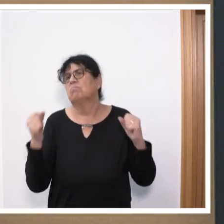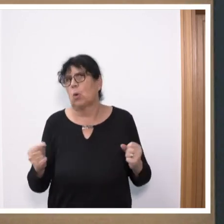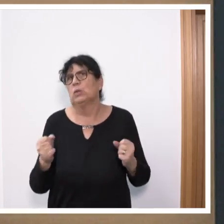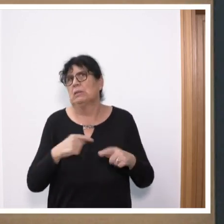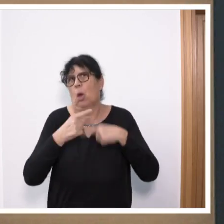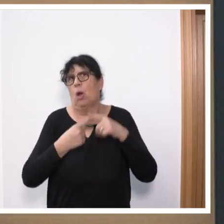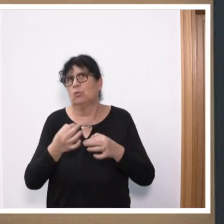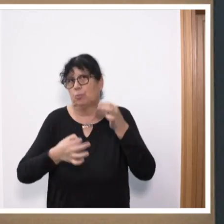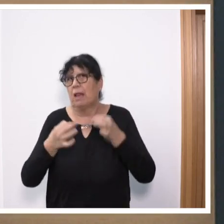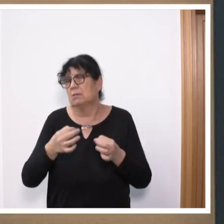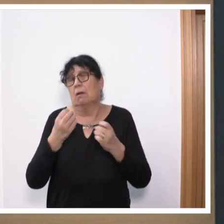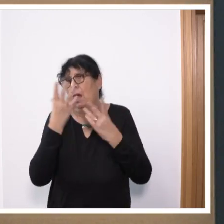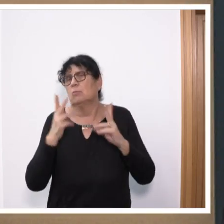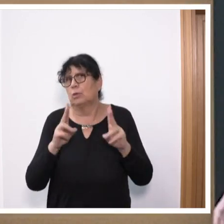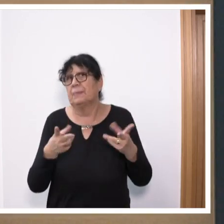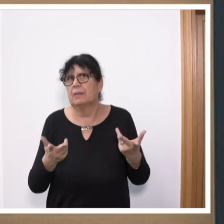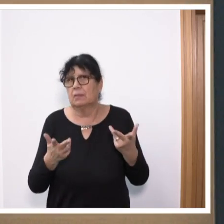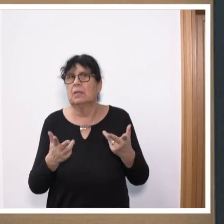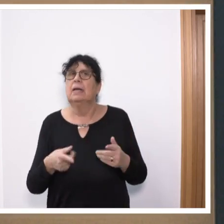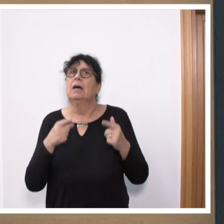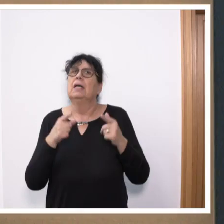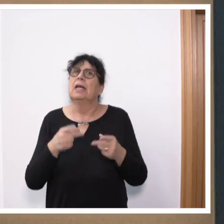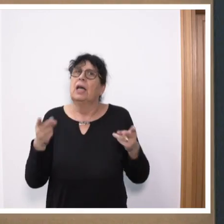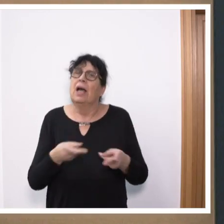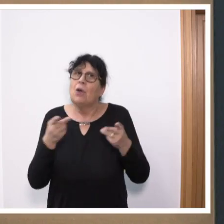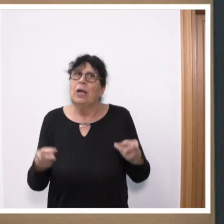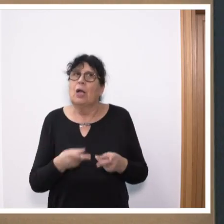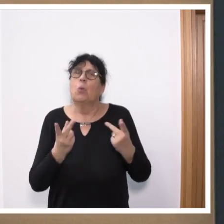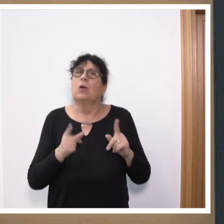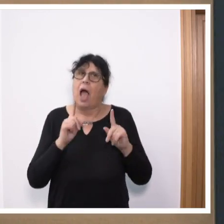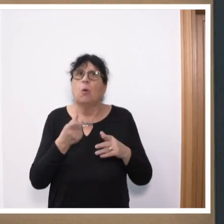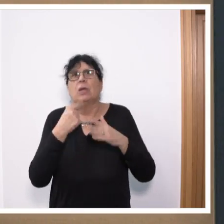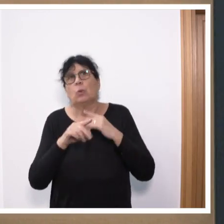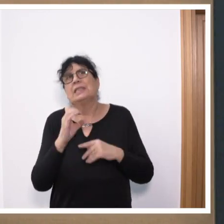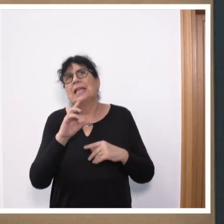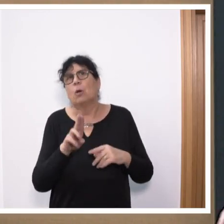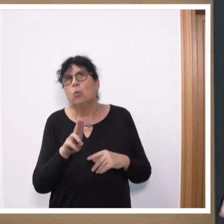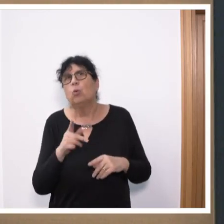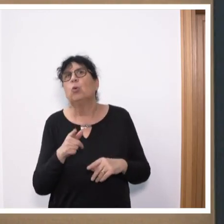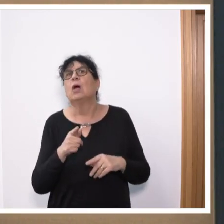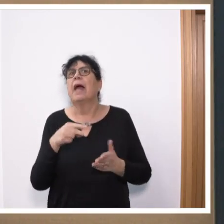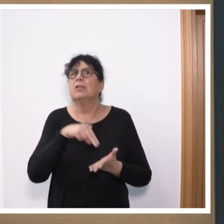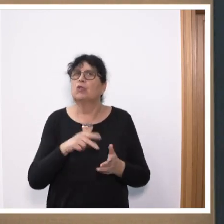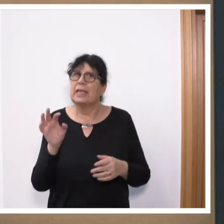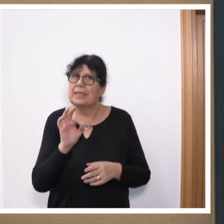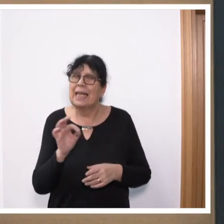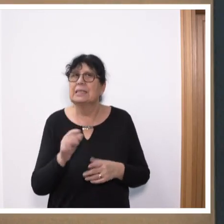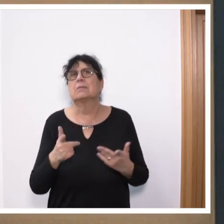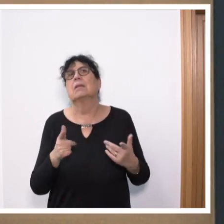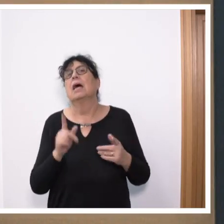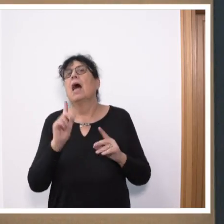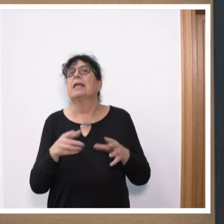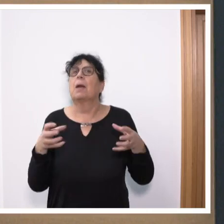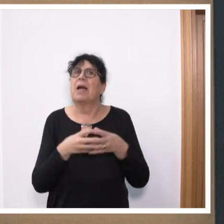hat, ist außer Frage. Dass die IPS-Zerförderung überhaupt erst auch durch CDU-Initiative entstanden ist, steht außen vor. Dass es ein gemeinsamer